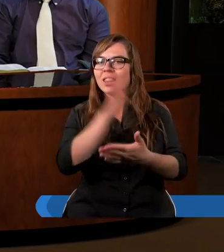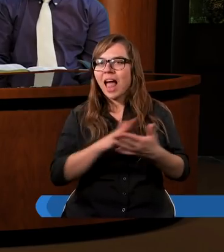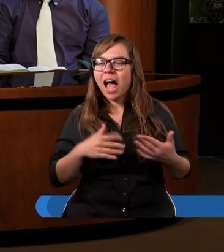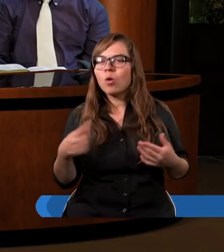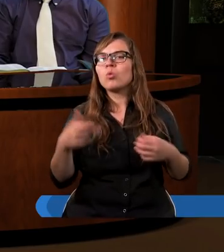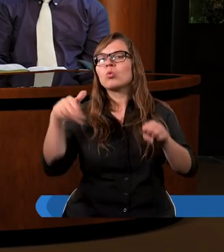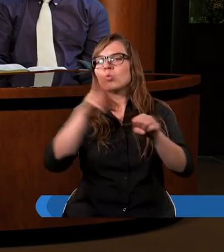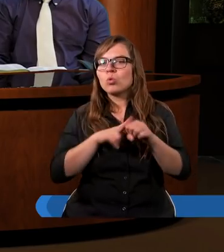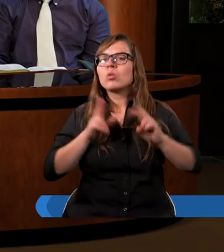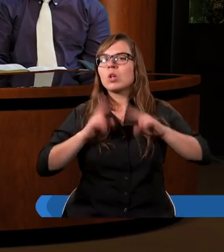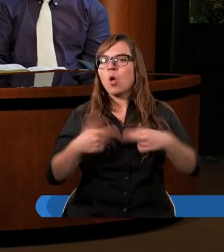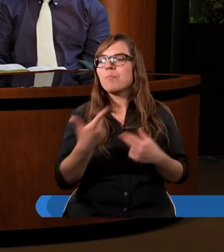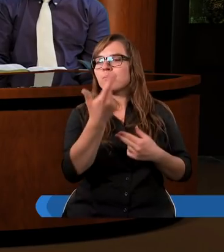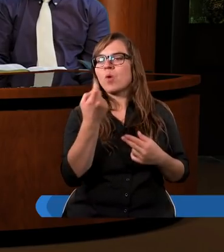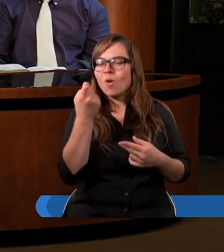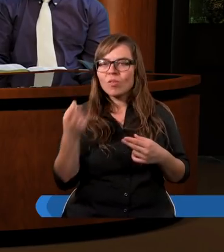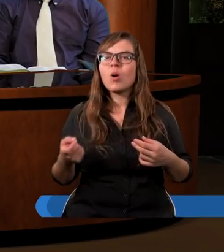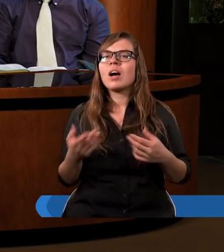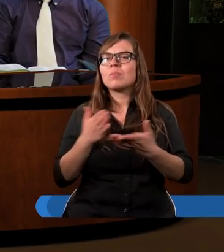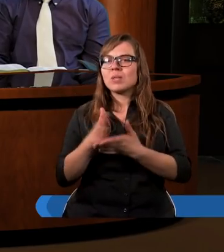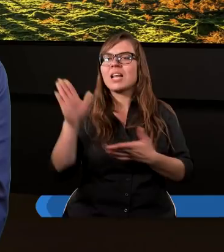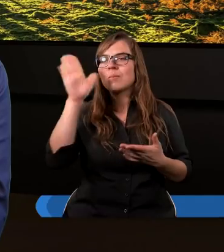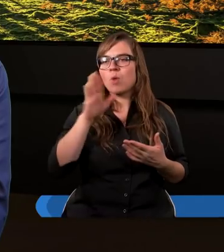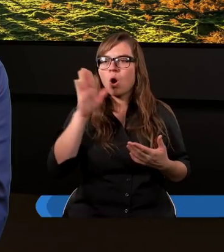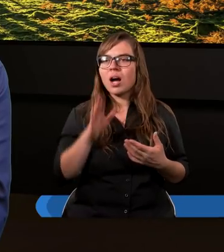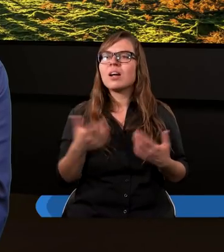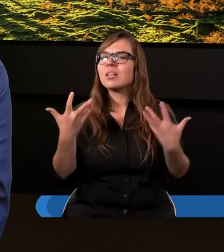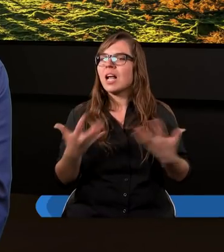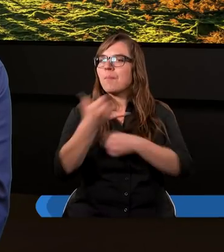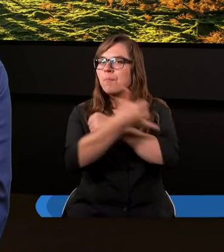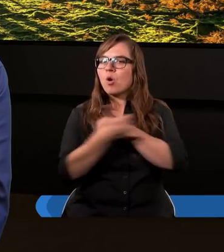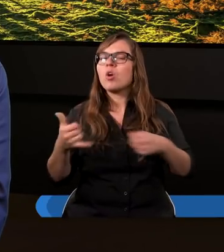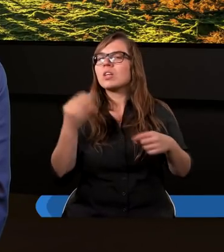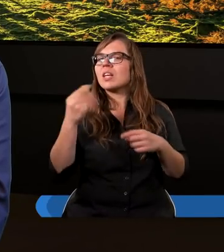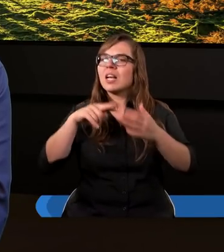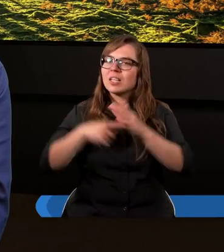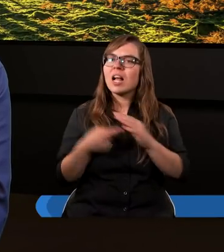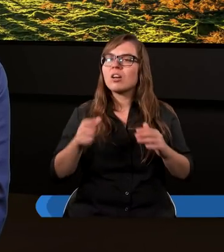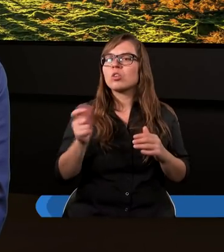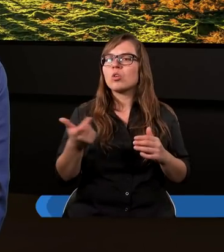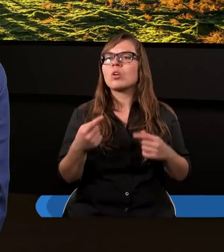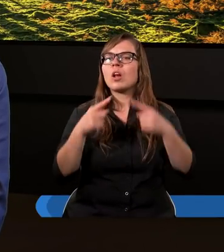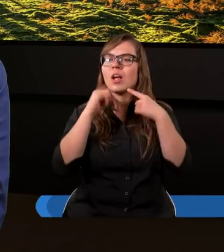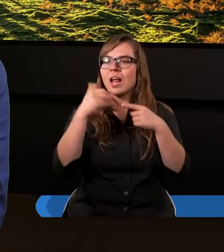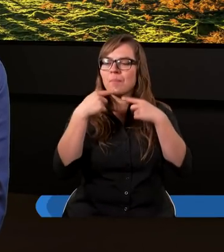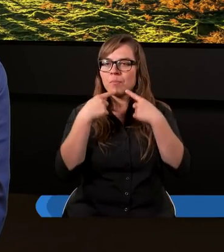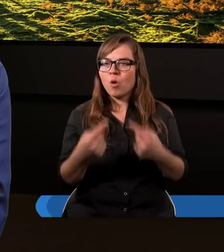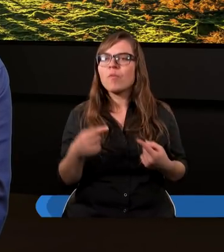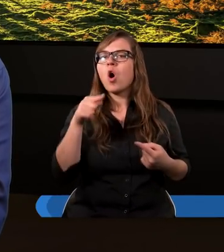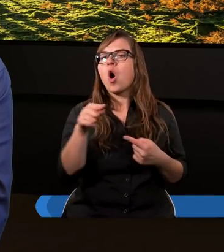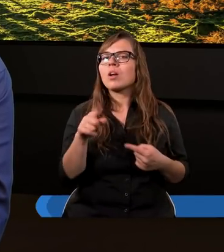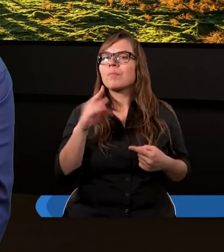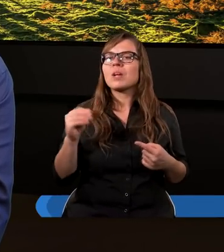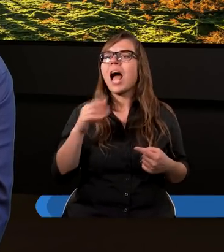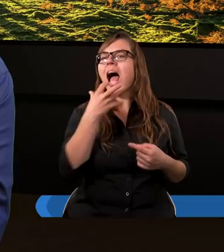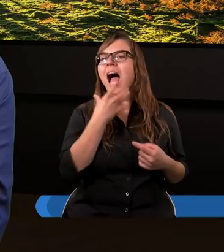został powołany przez Boga. Chciałbym podkreślić jeszcze raz to, co Jan powiedział o tym, że